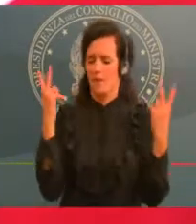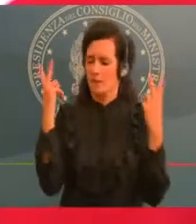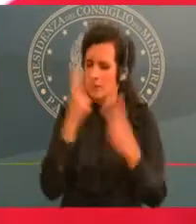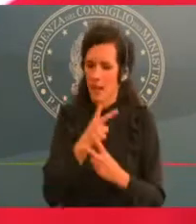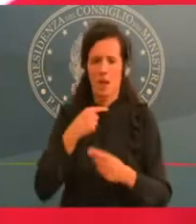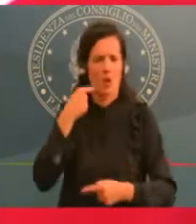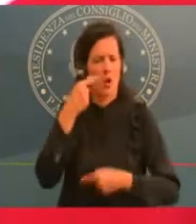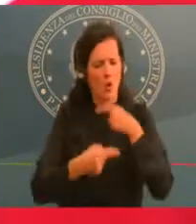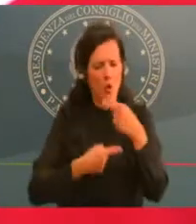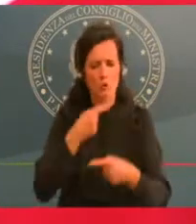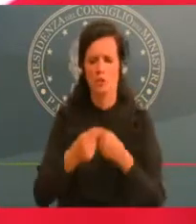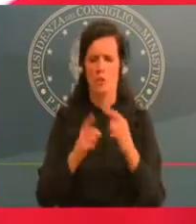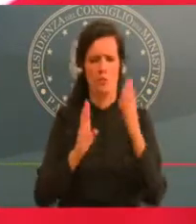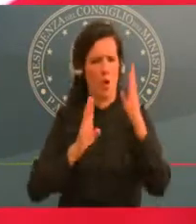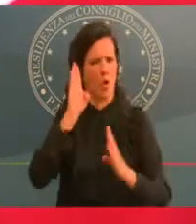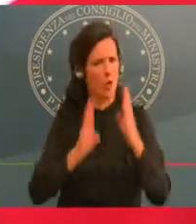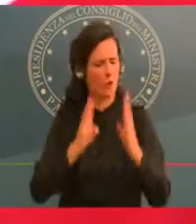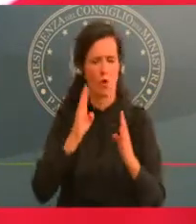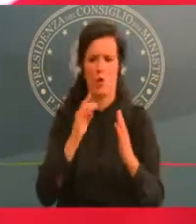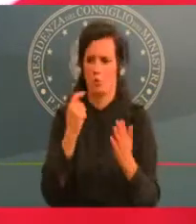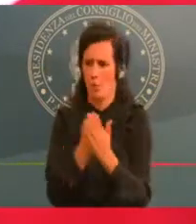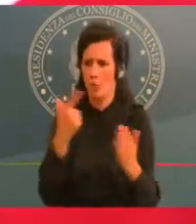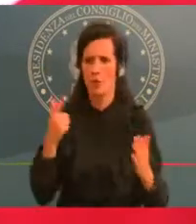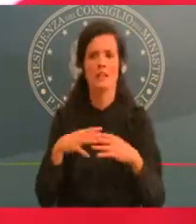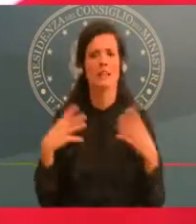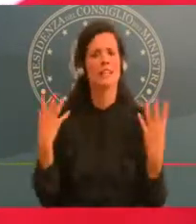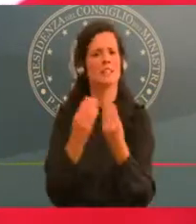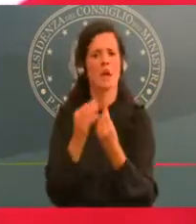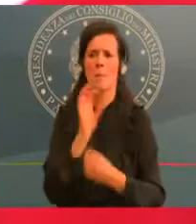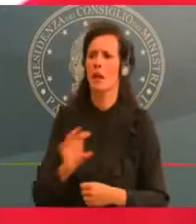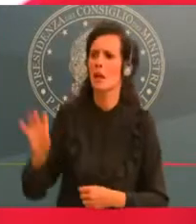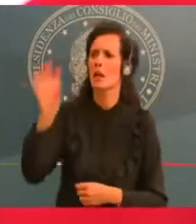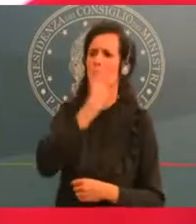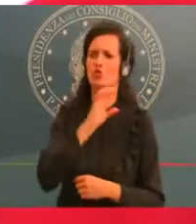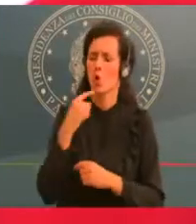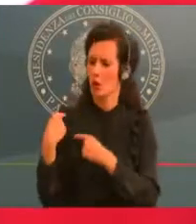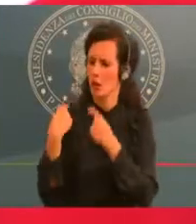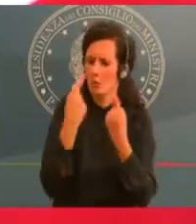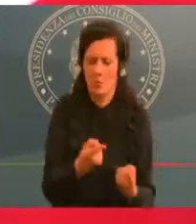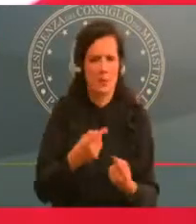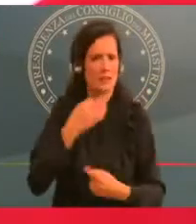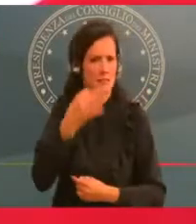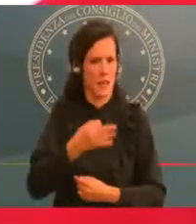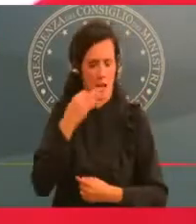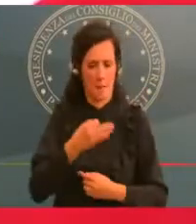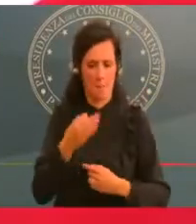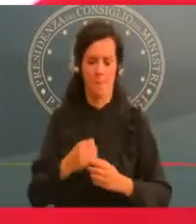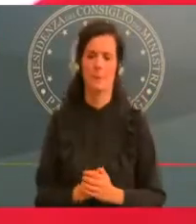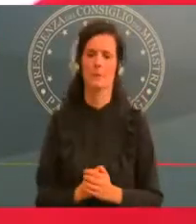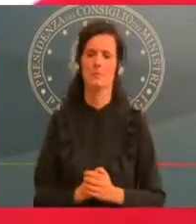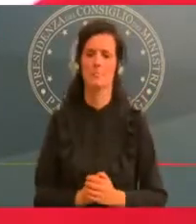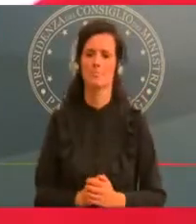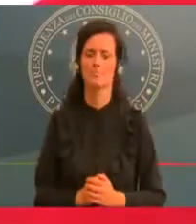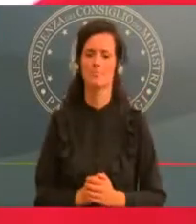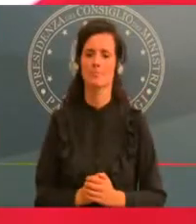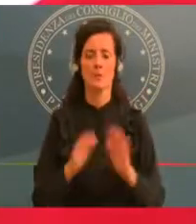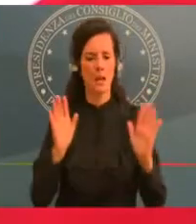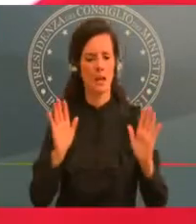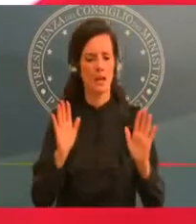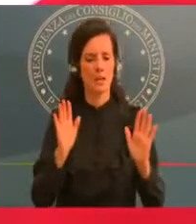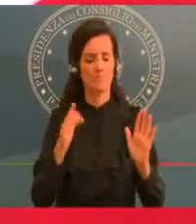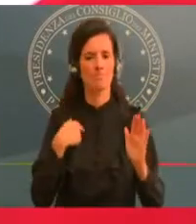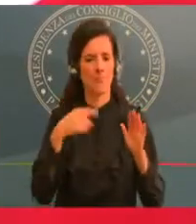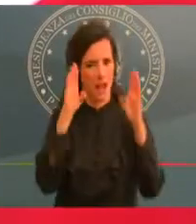Una volta, però, attenzione, una volta elaborato questo sistema, e questo sistema è stato elaborato, sia il